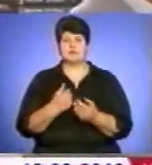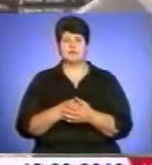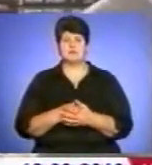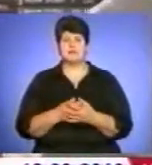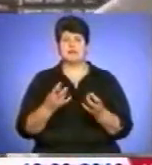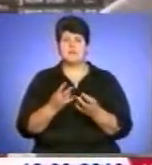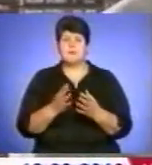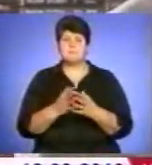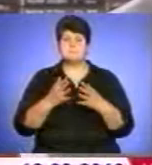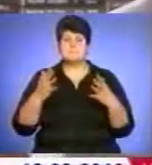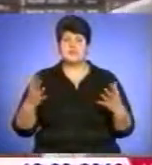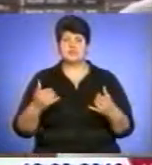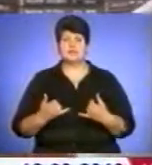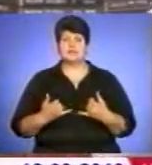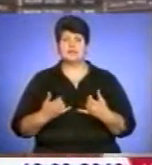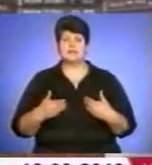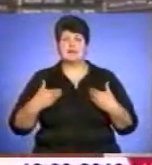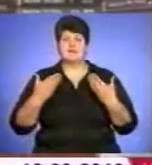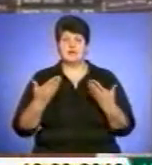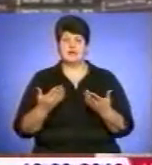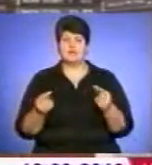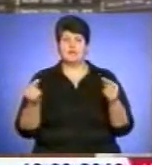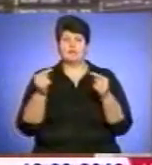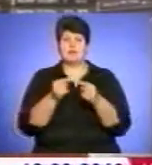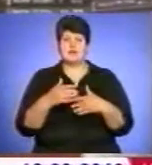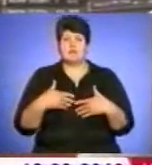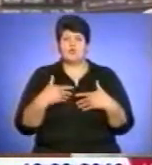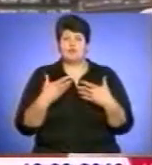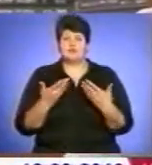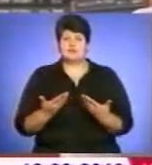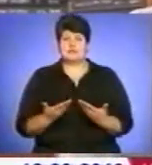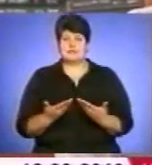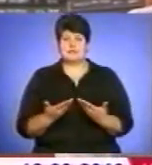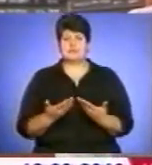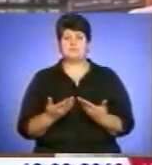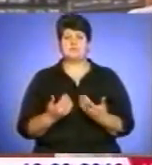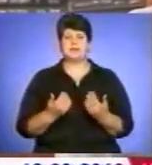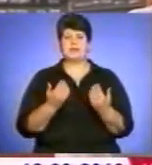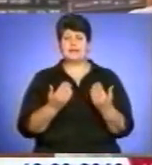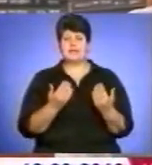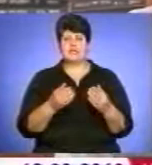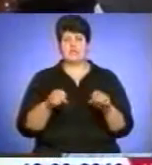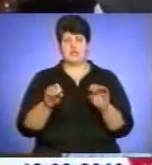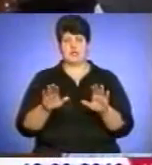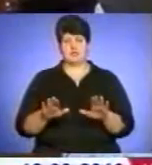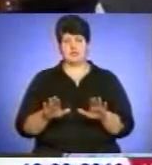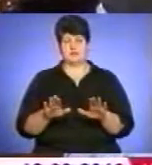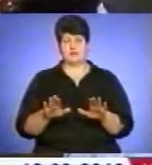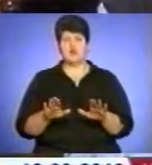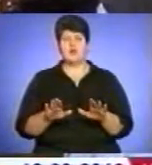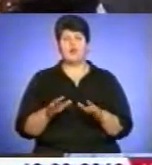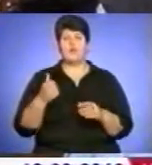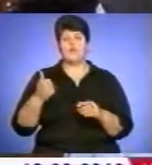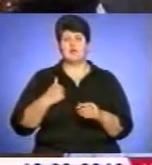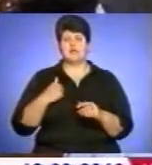давати конкретні пропозиції і їх вирішувати. У довоєнні